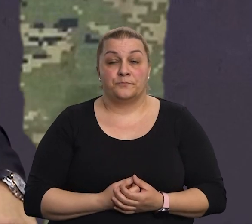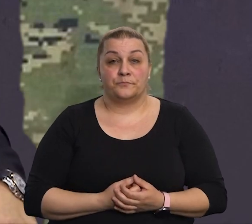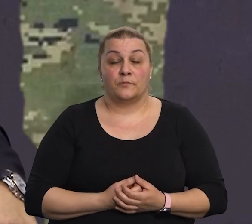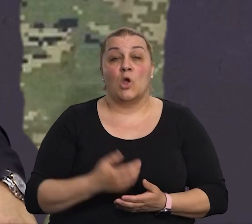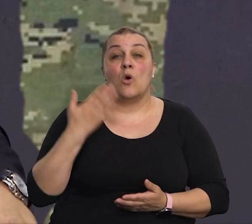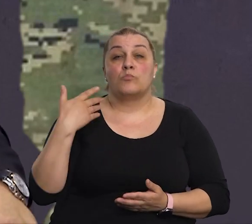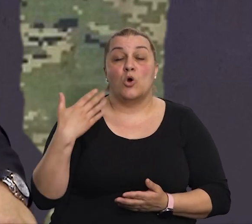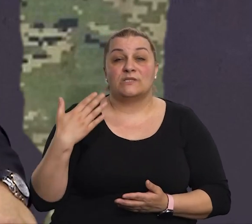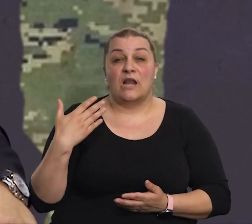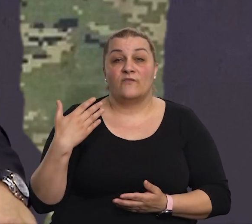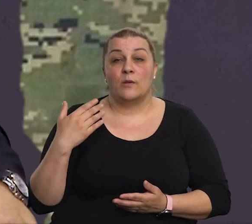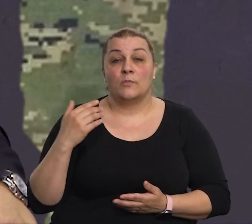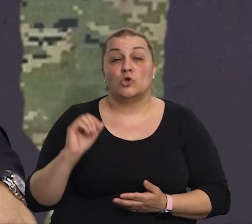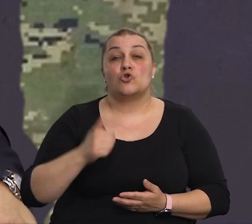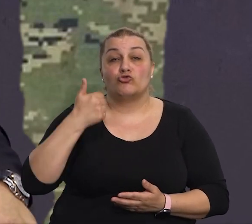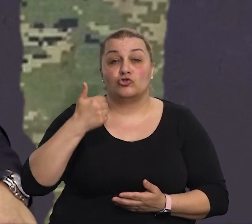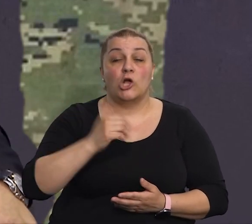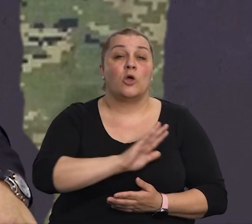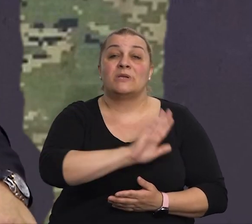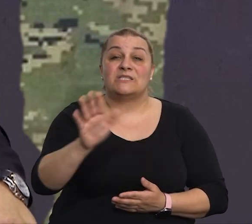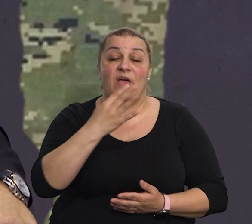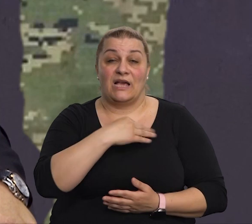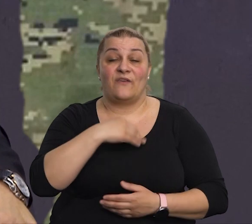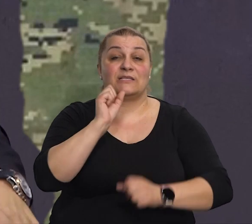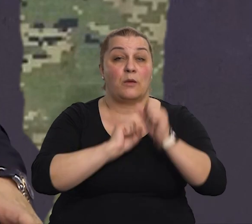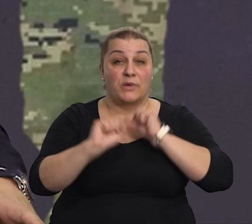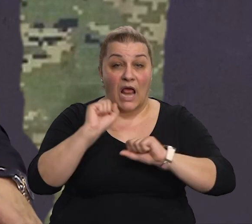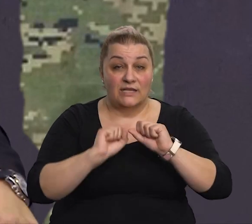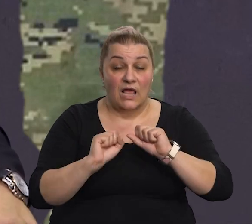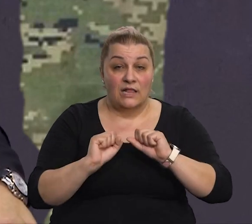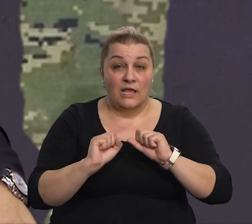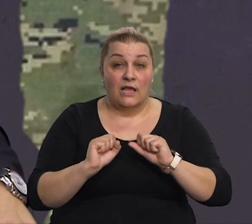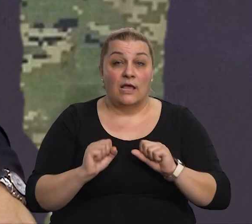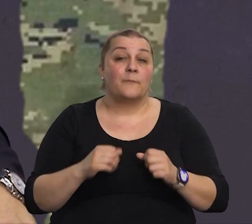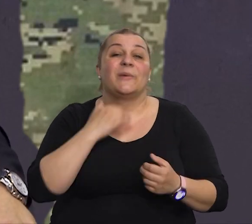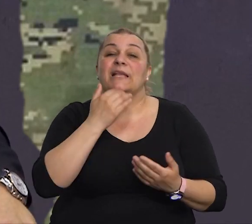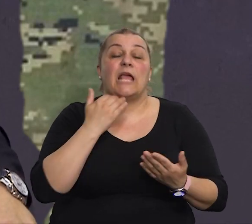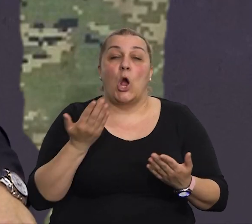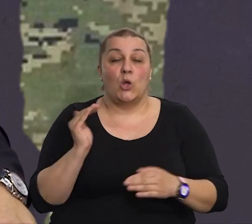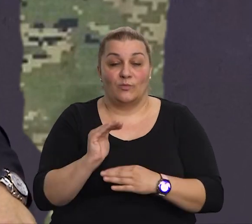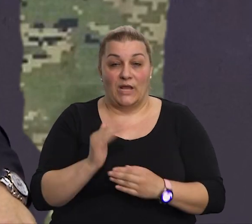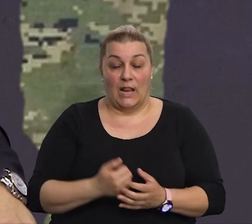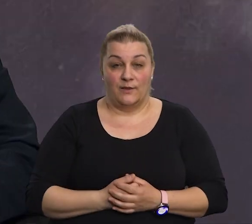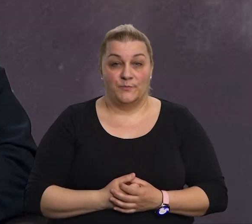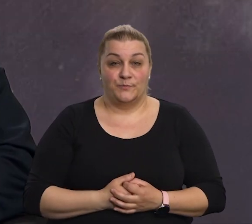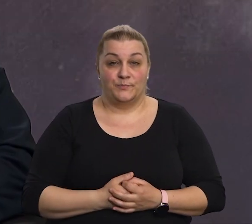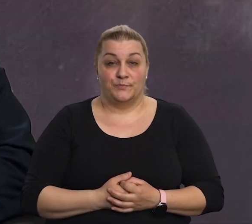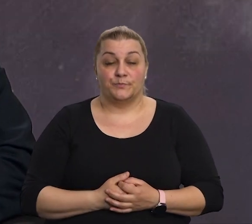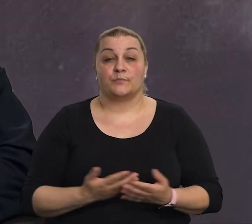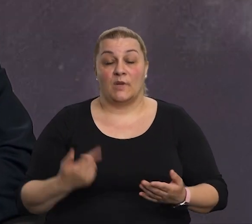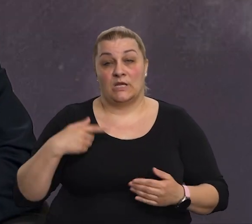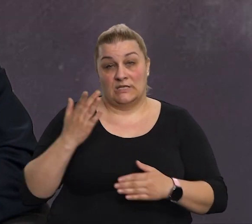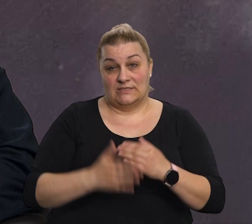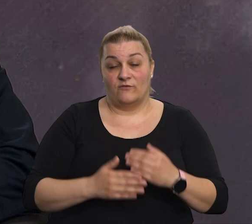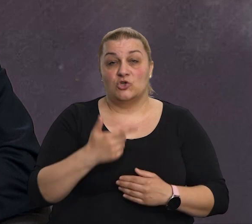pozdravio bi više jedan put sve hrvatske brandelje kako kaže sam a gdje bili evo ga